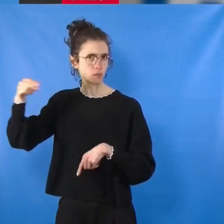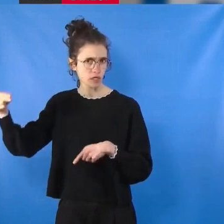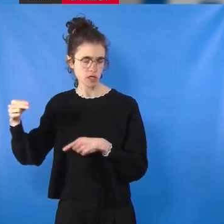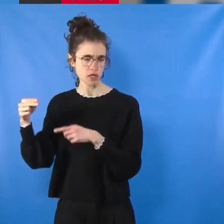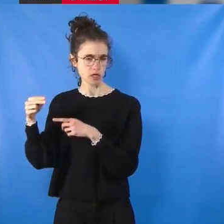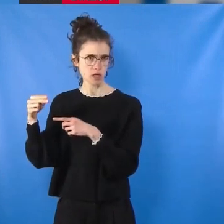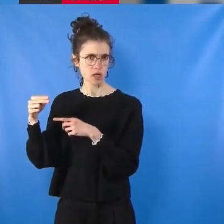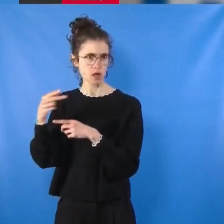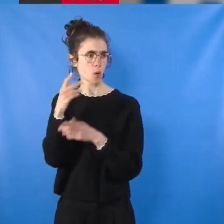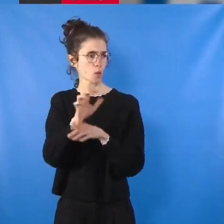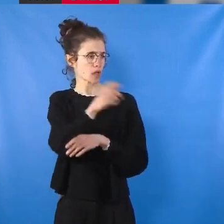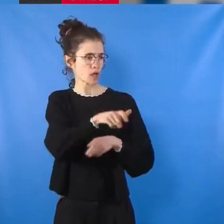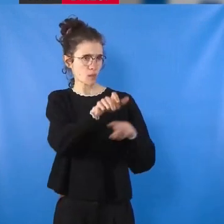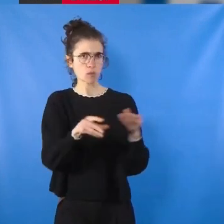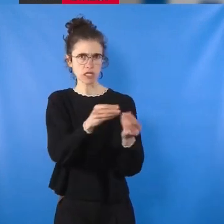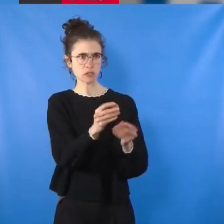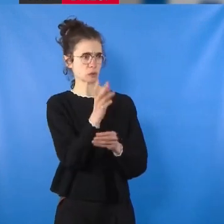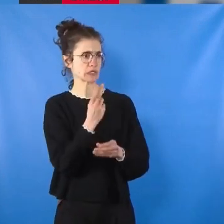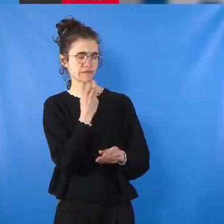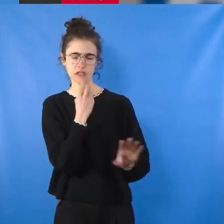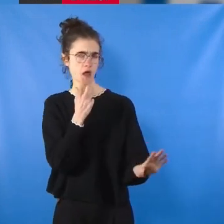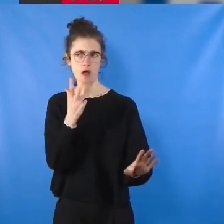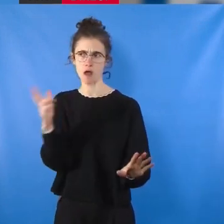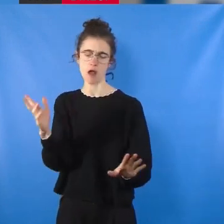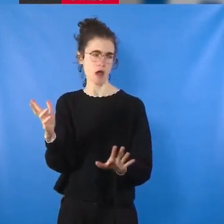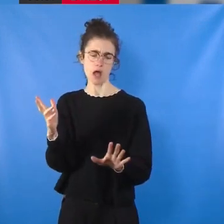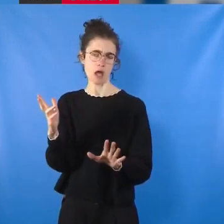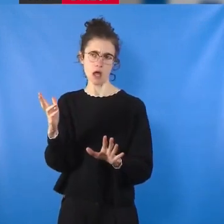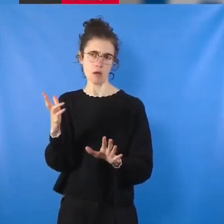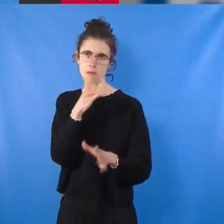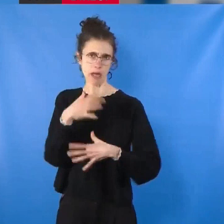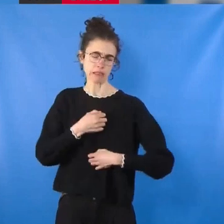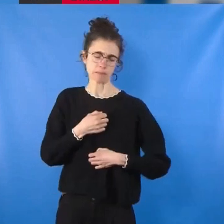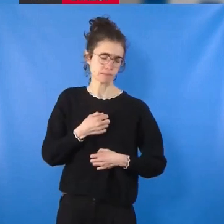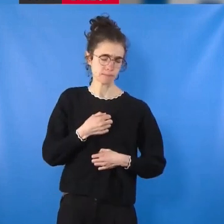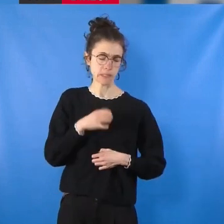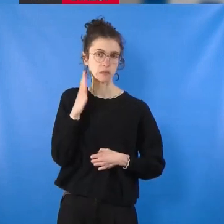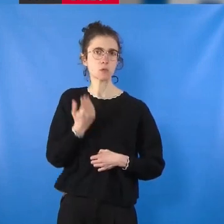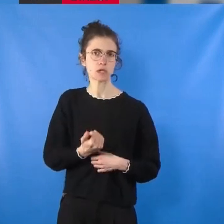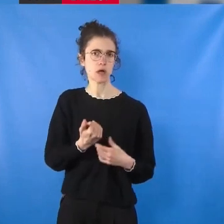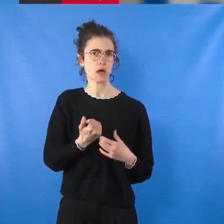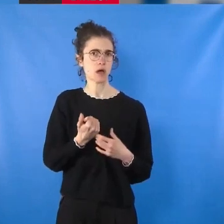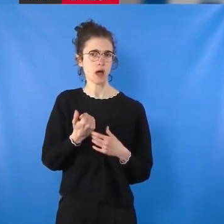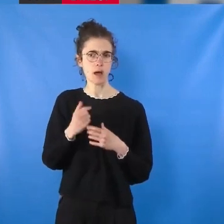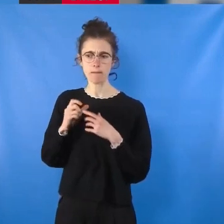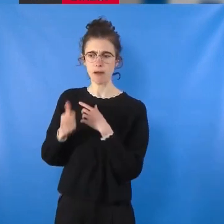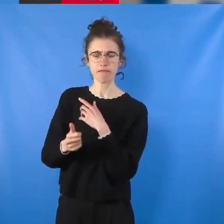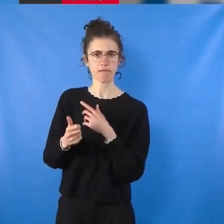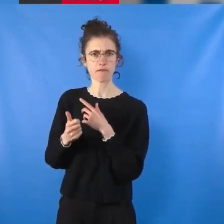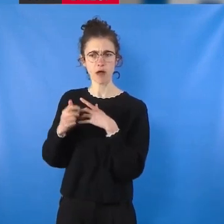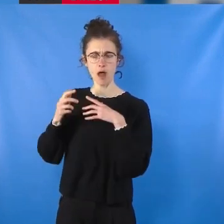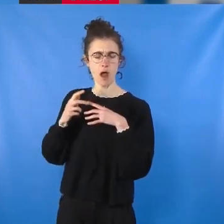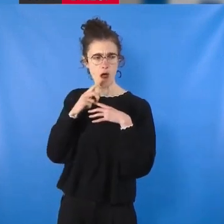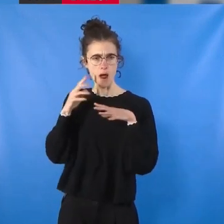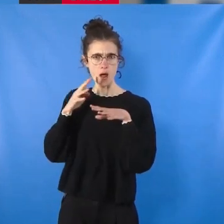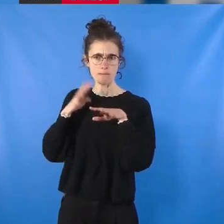civiles, sont devenues inacceptables. C'est pourquoi de nombreuses manifestations de soutien au peuple